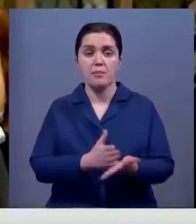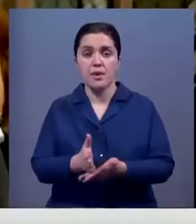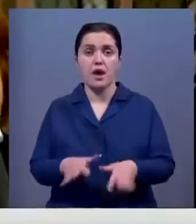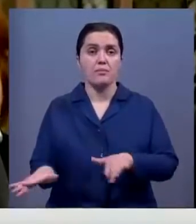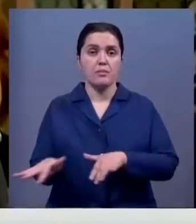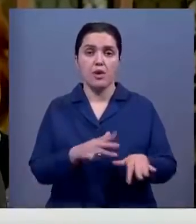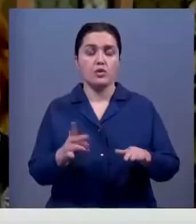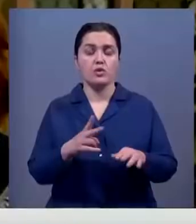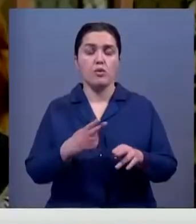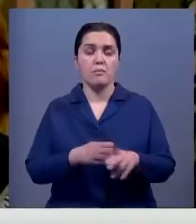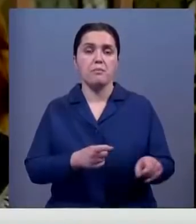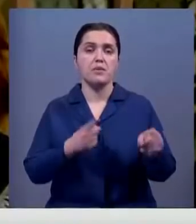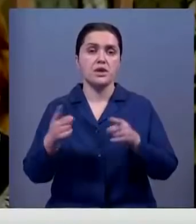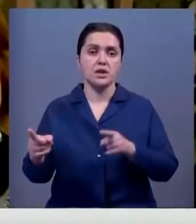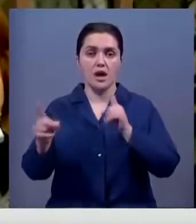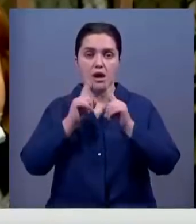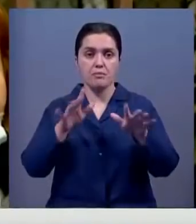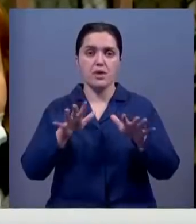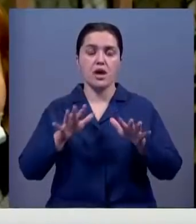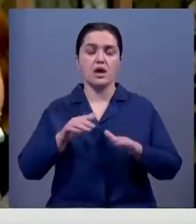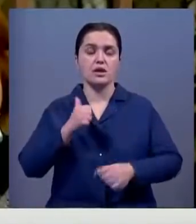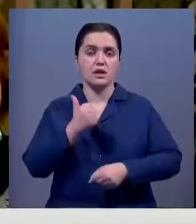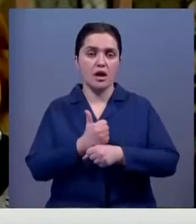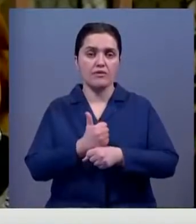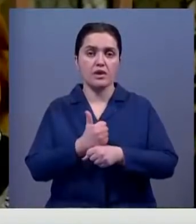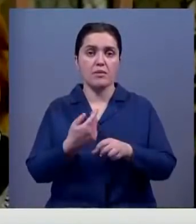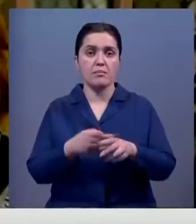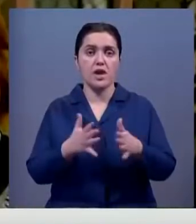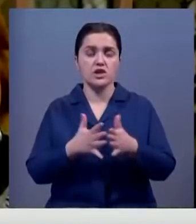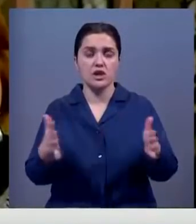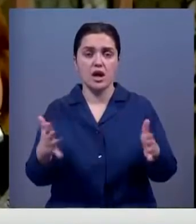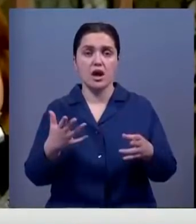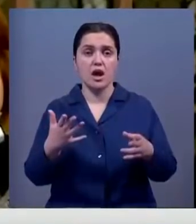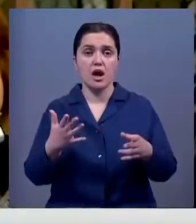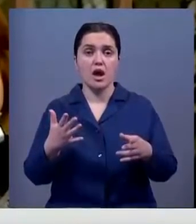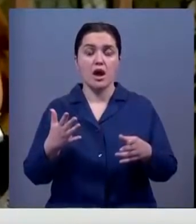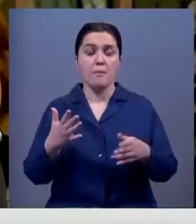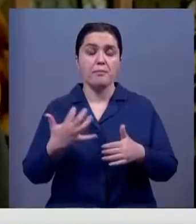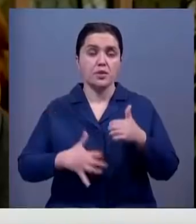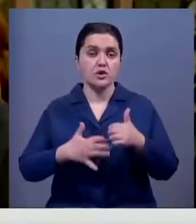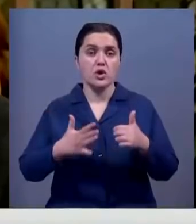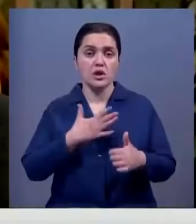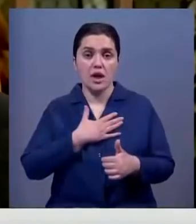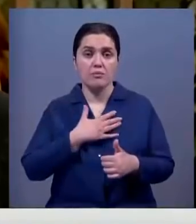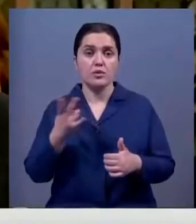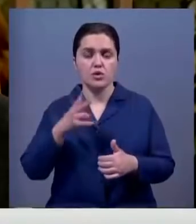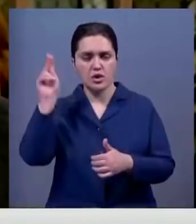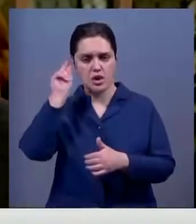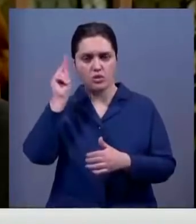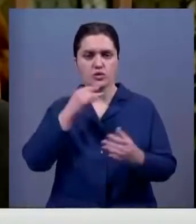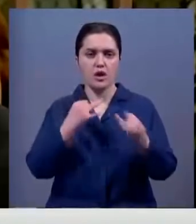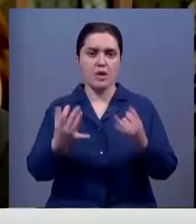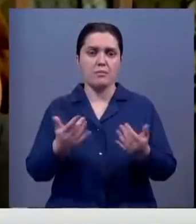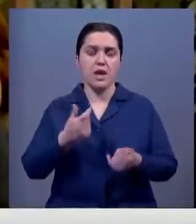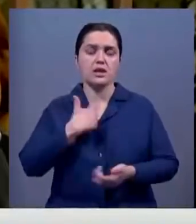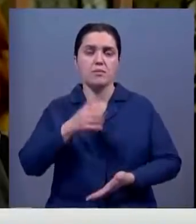должны перейти в парламент. Это самое главное. Какой бы большую разницу между нами ни было, мы должны научиться вести диалог, брать на